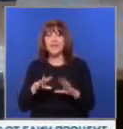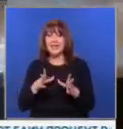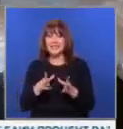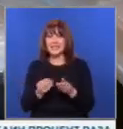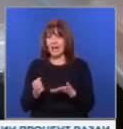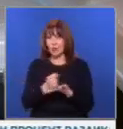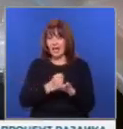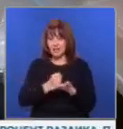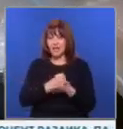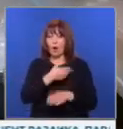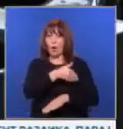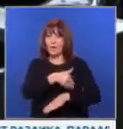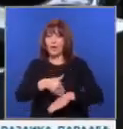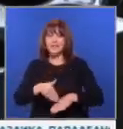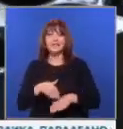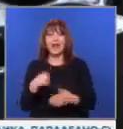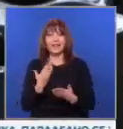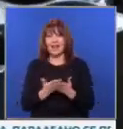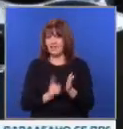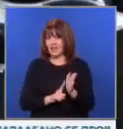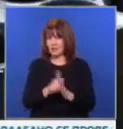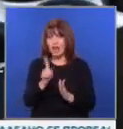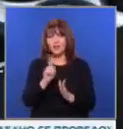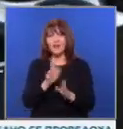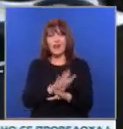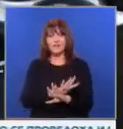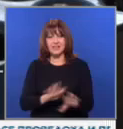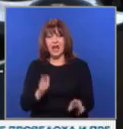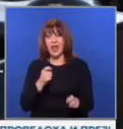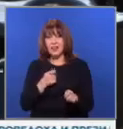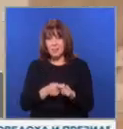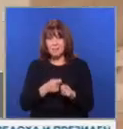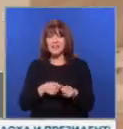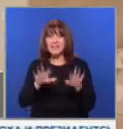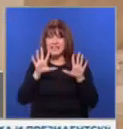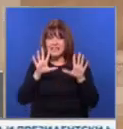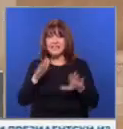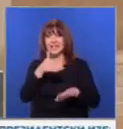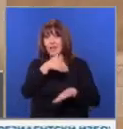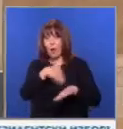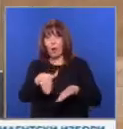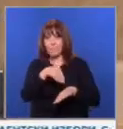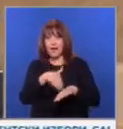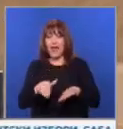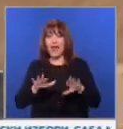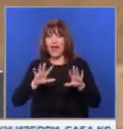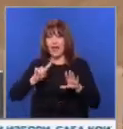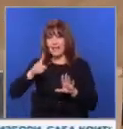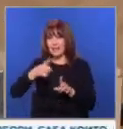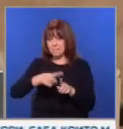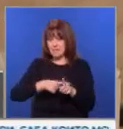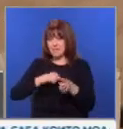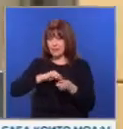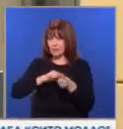е дало резултат, но не веднага. На пациентката са направени общо 10 операции. След близо месец борба за живота й,